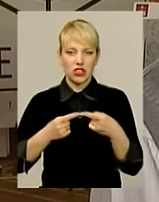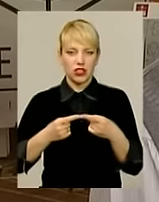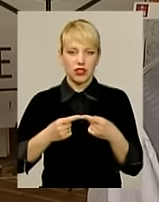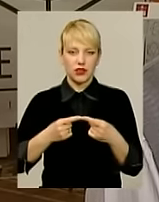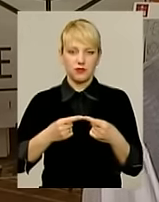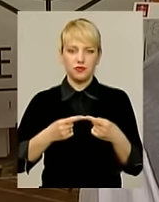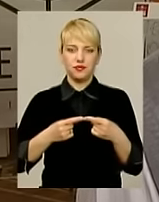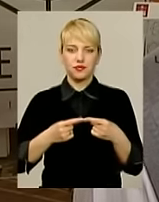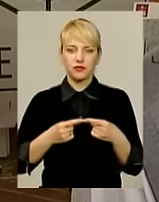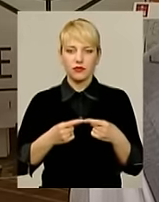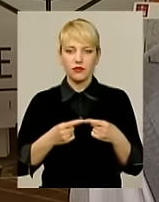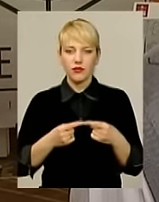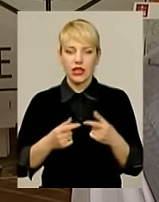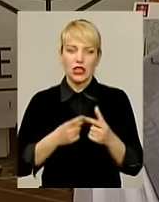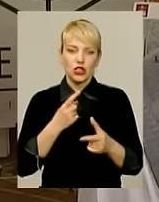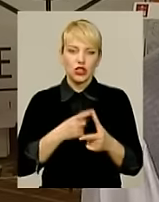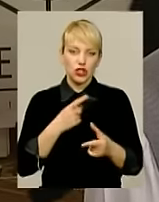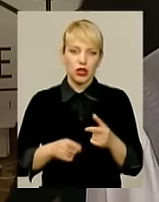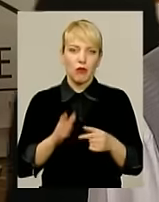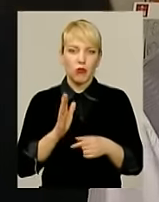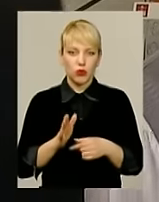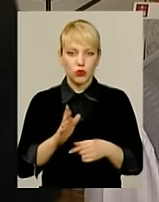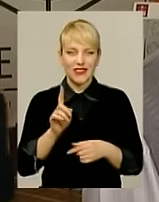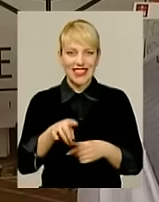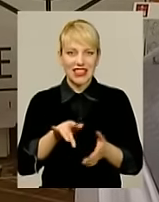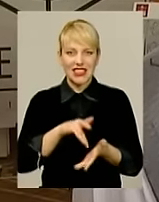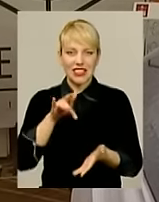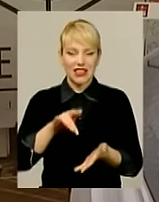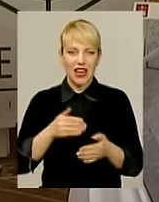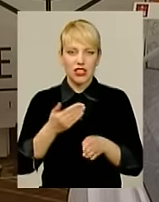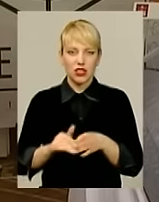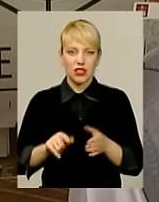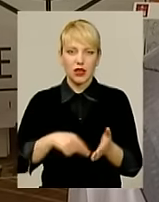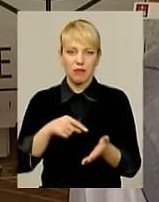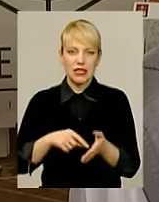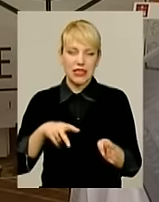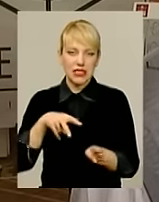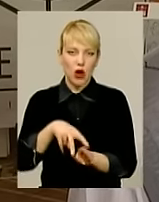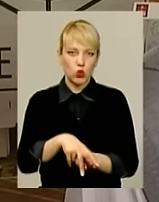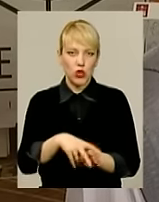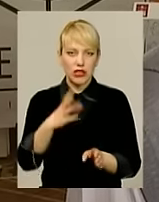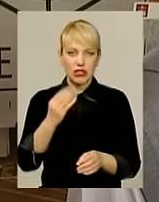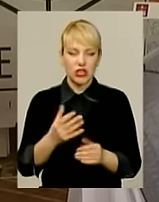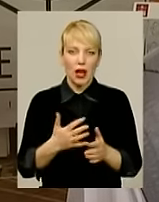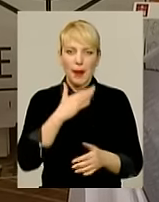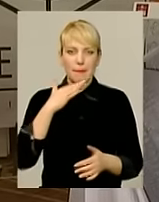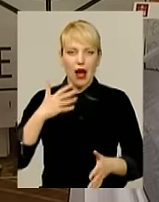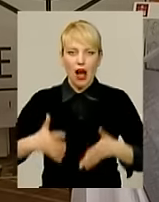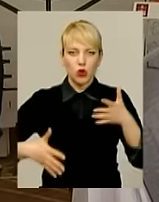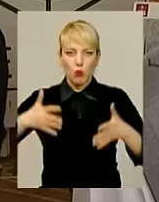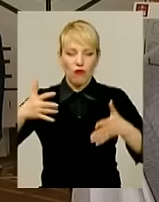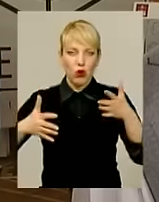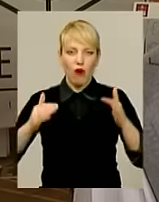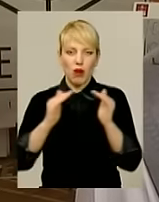з тим, чи буде все-таки центральна частина міста загружатися ще якимись багатоповерховим будівлю, чи